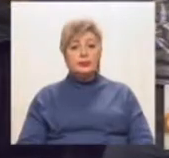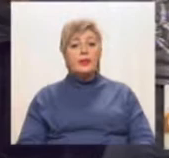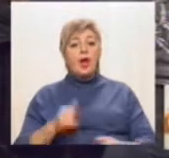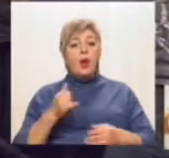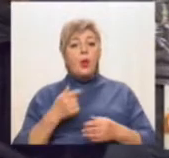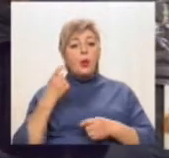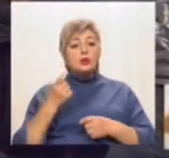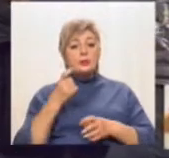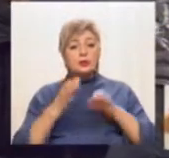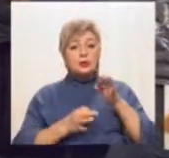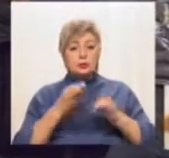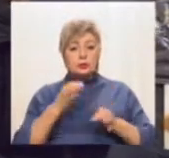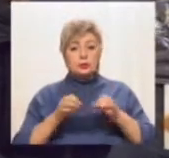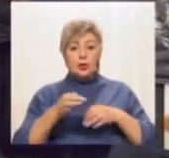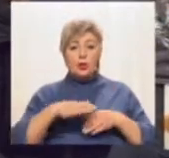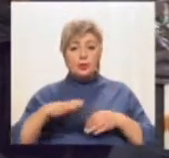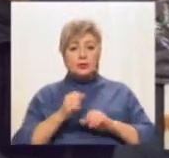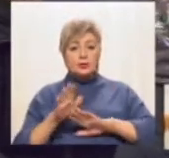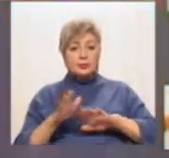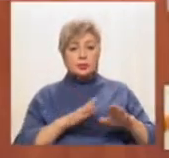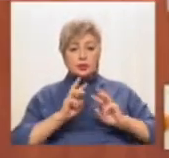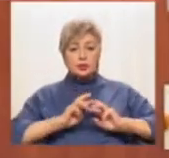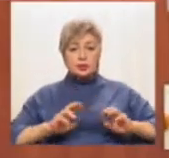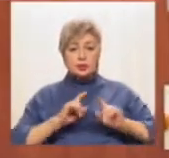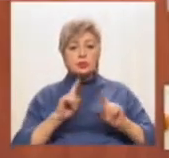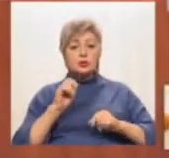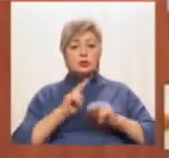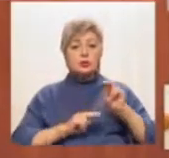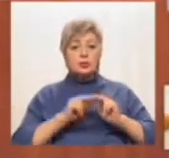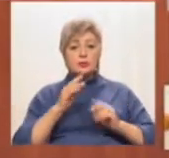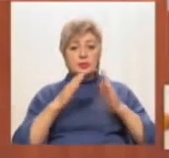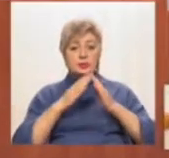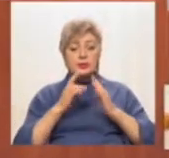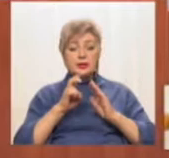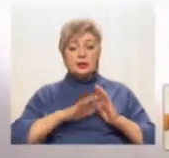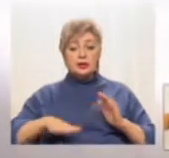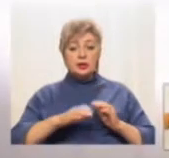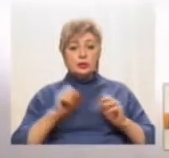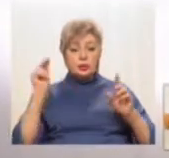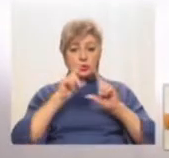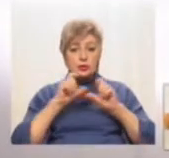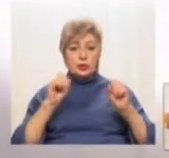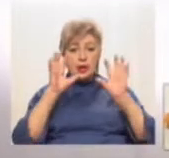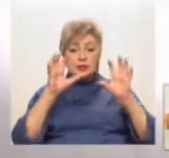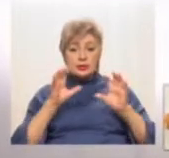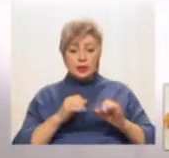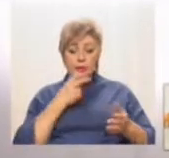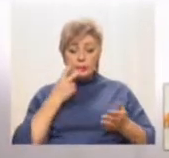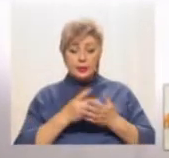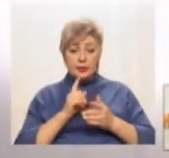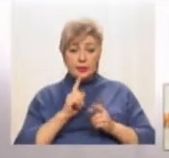У Господарському суді області пройшло засідання щодо будівництва будинка на території школи. Такон передбачає, що